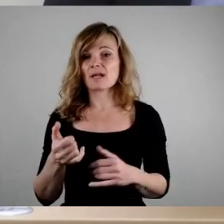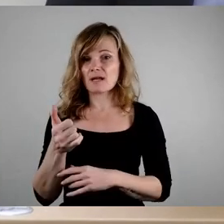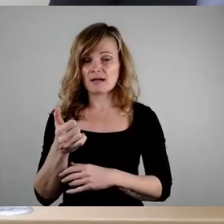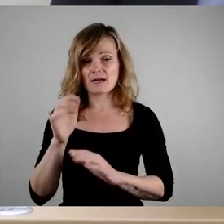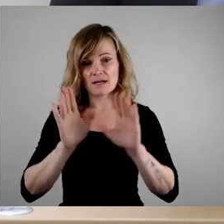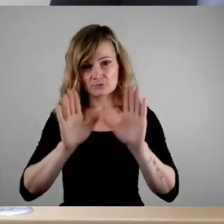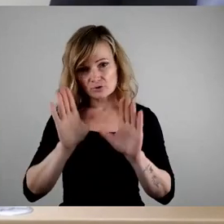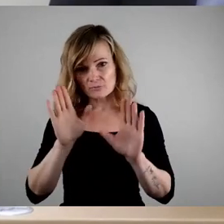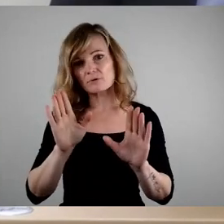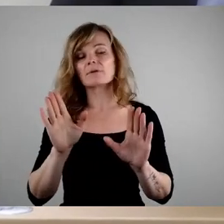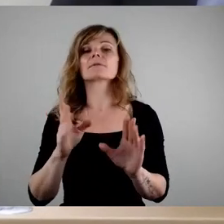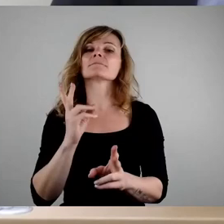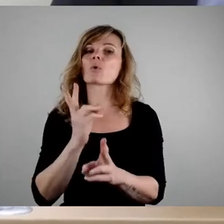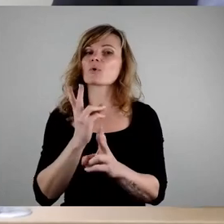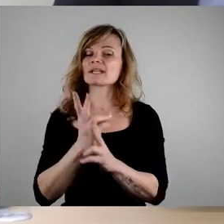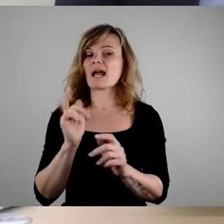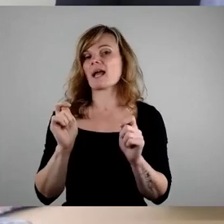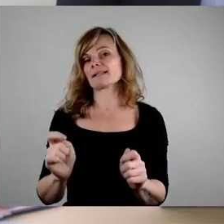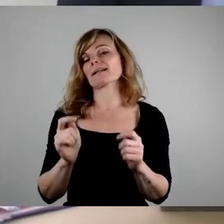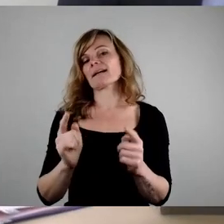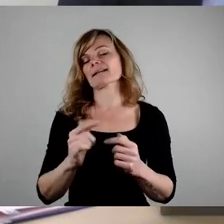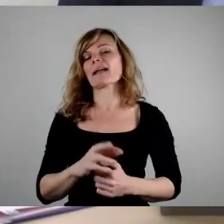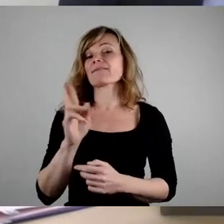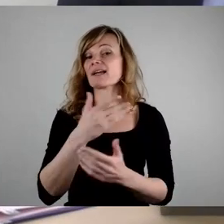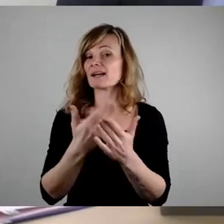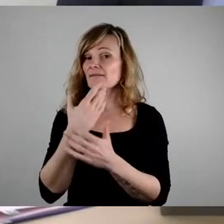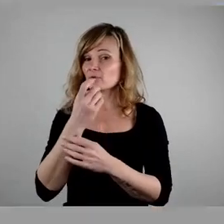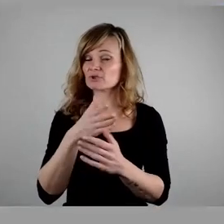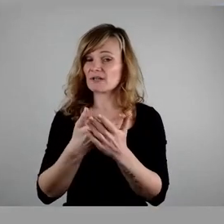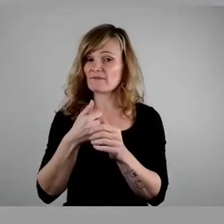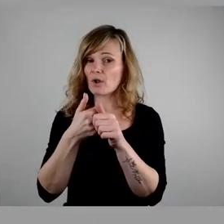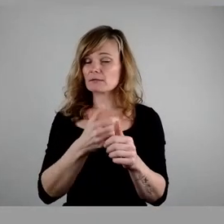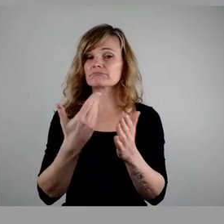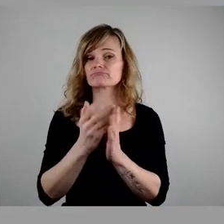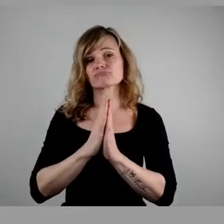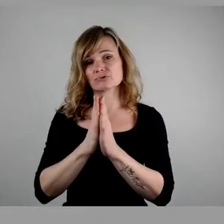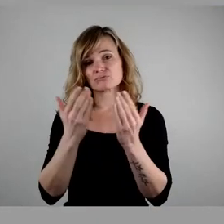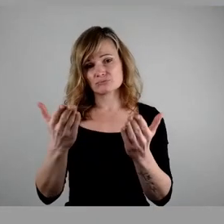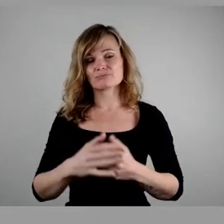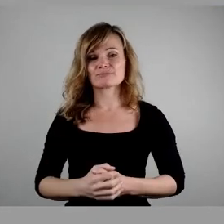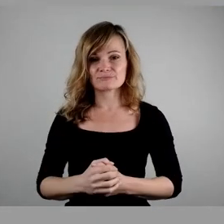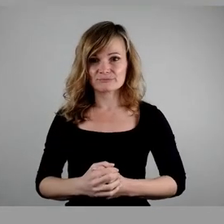den Originalantrag. Wer dem folgen möchte, den bitte ich jetzt ums Stimmzeichen.